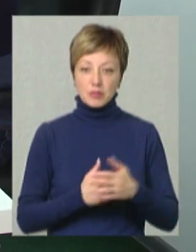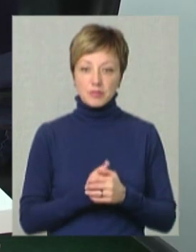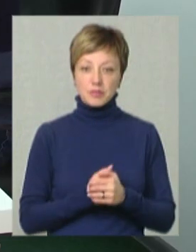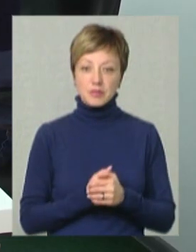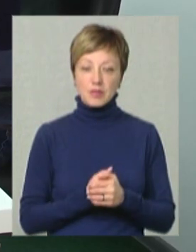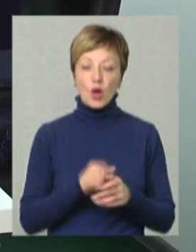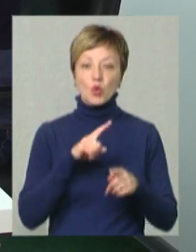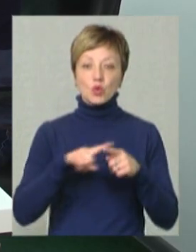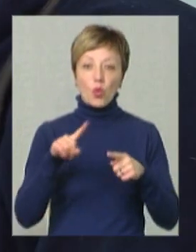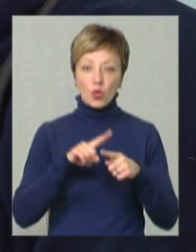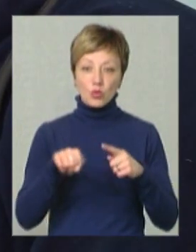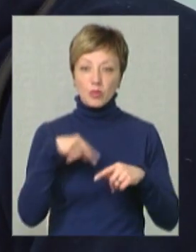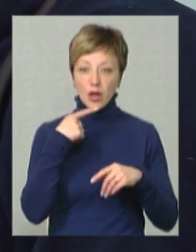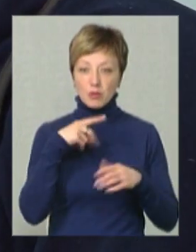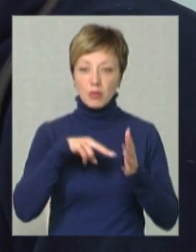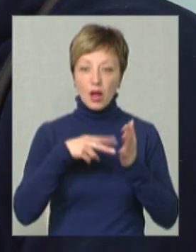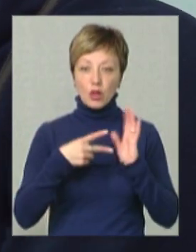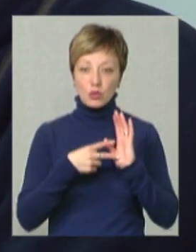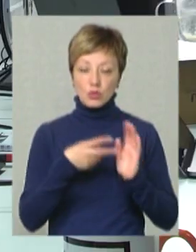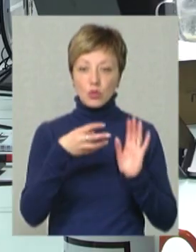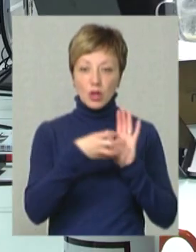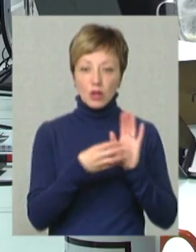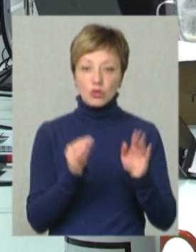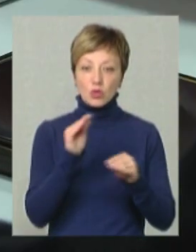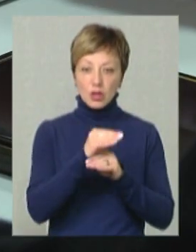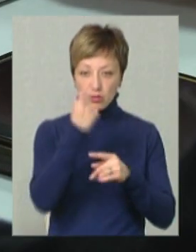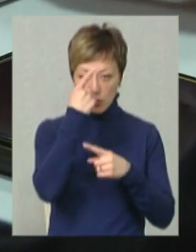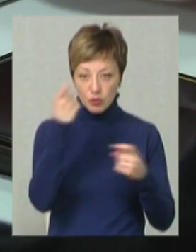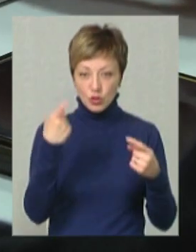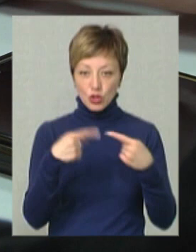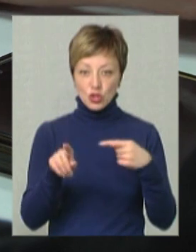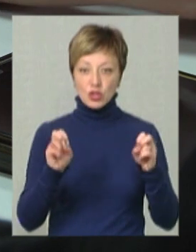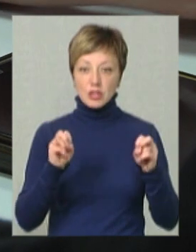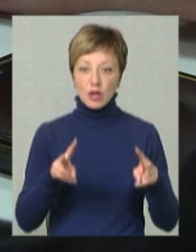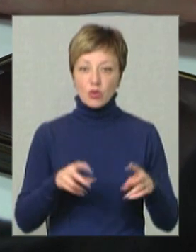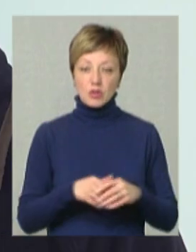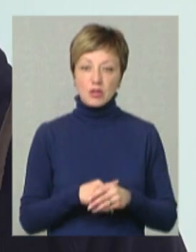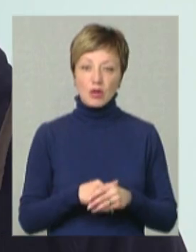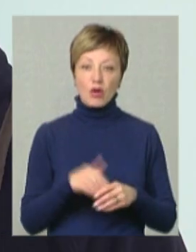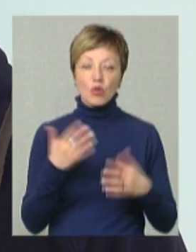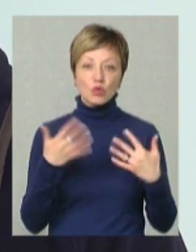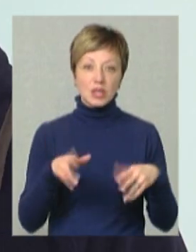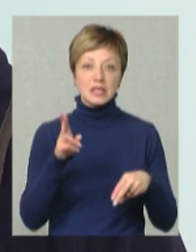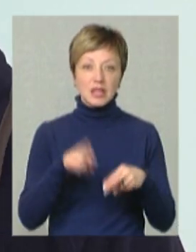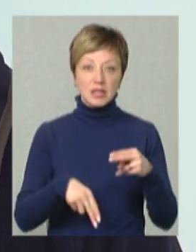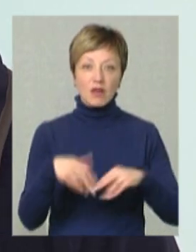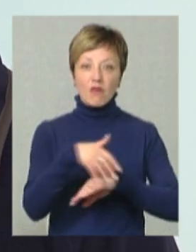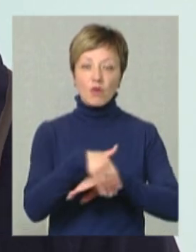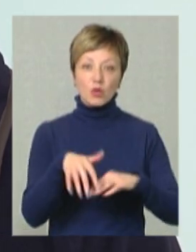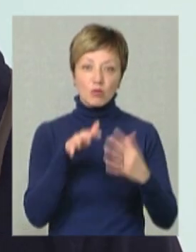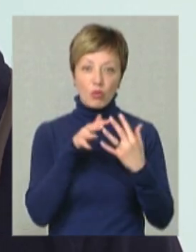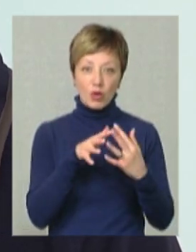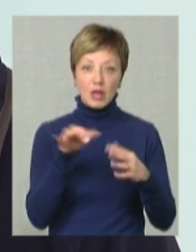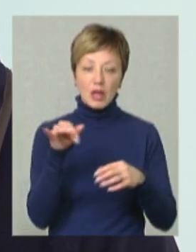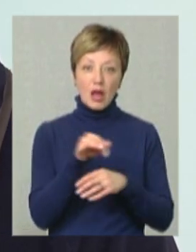сирену. Згодом, каже Степан Танасійчук, планують до застосунку додати сповіщення про інші загрози. Вже майже закінчили це вуличні бої та